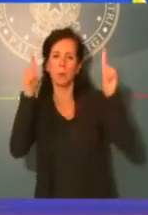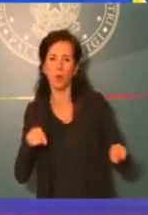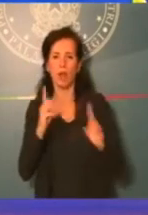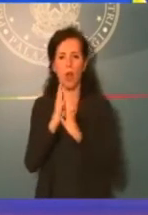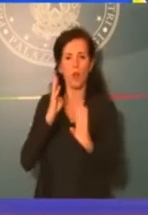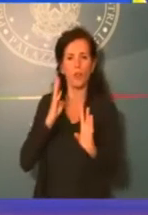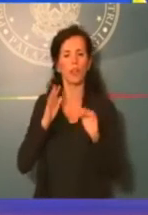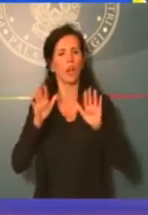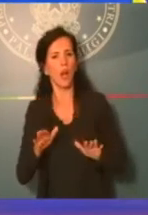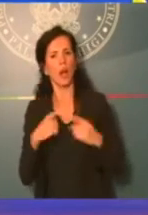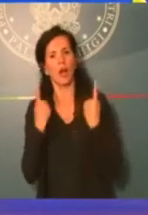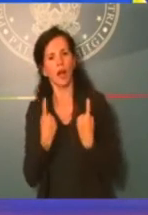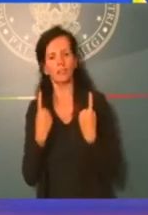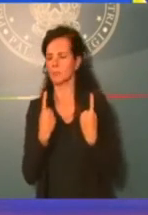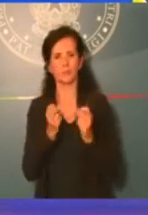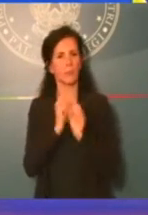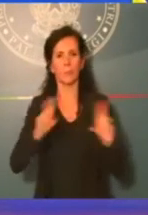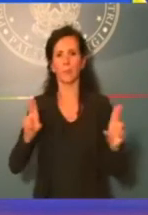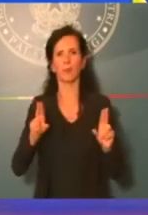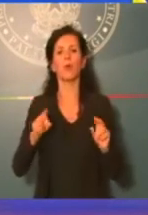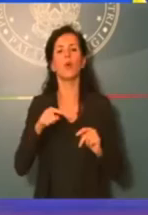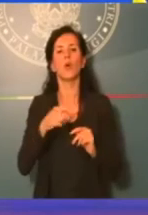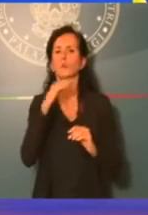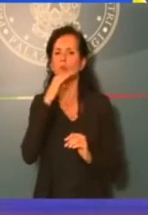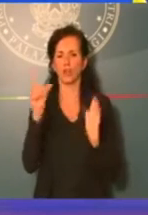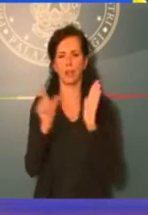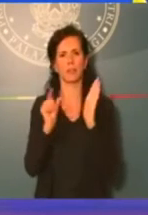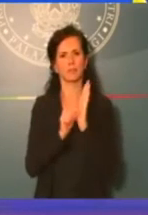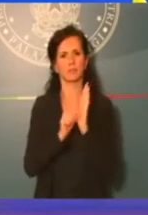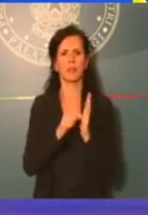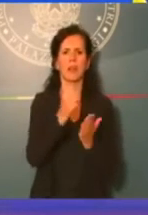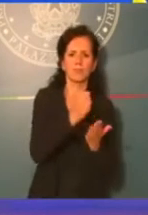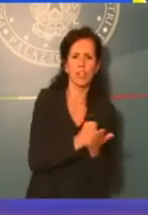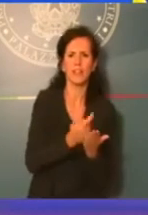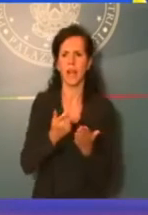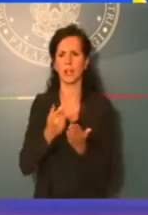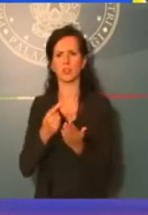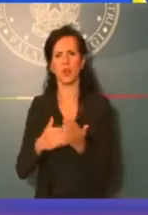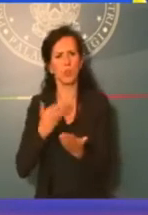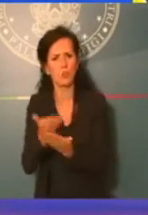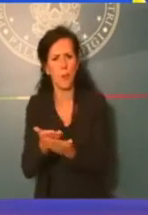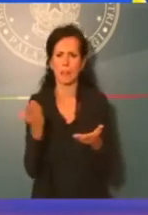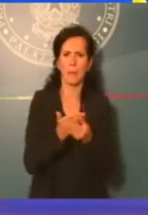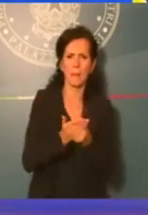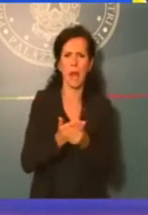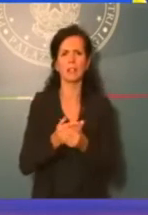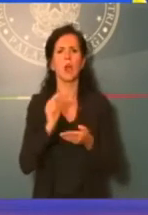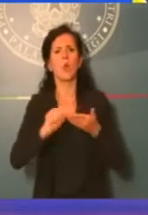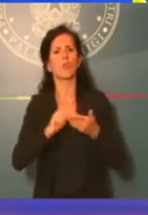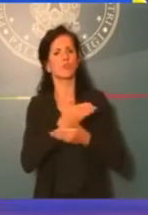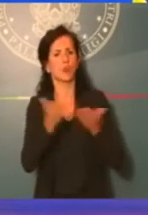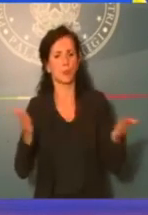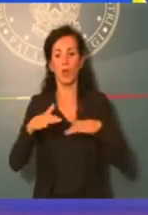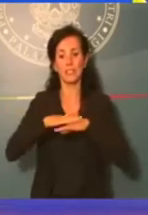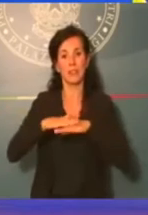sul cellulare per autocertificazioni. Stanze, richieste e dichiarazioni agli uffici pubblici. I servizi della pubblica amministrazione